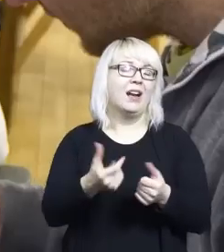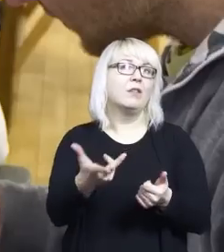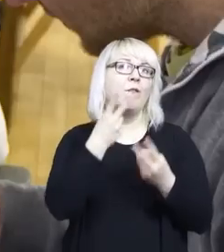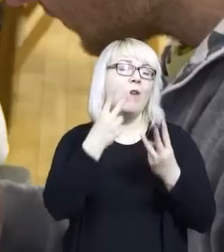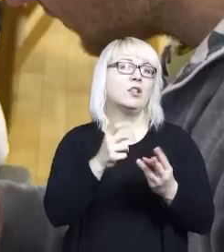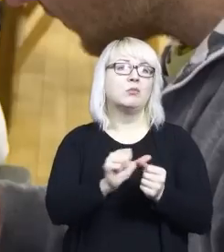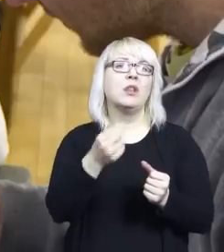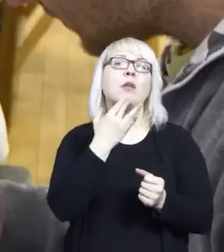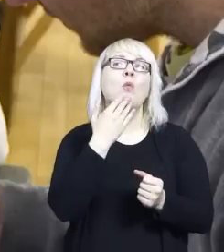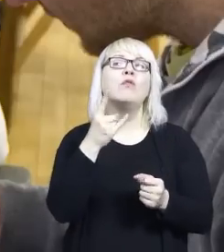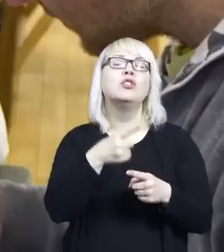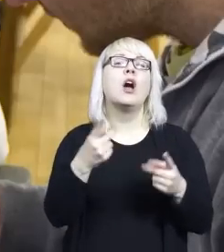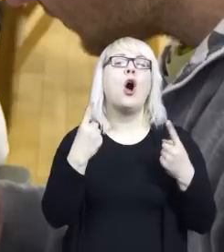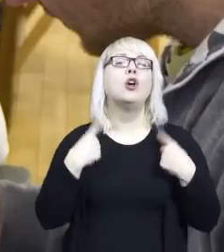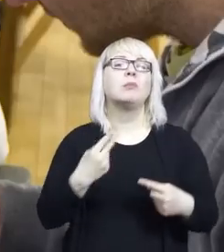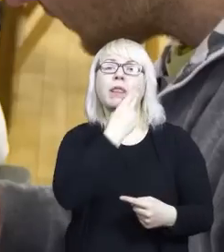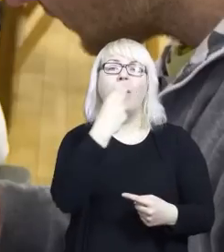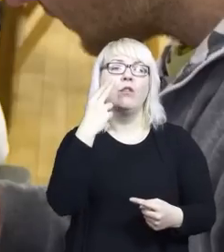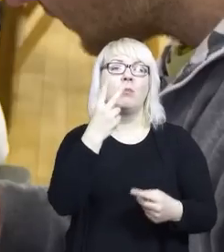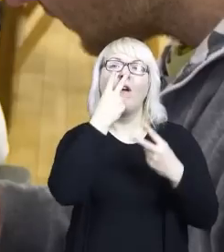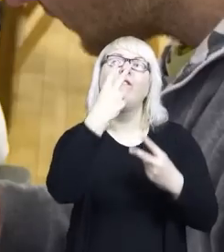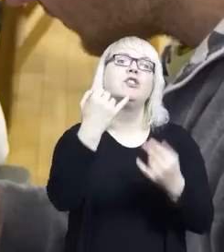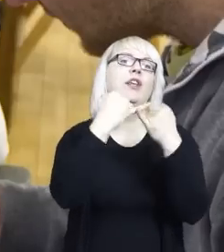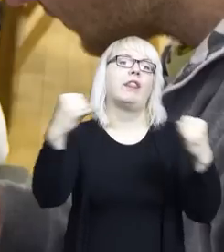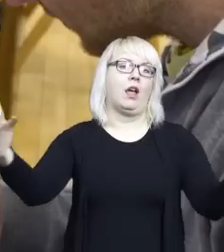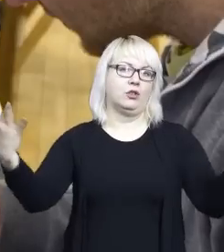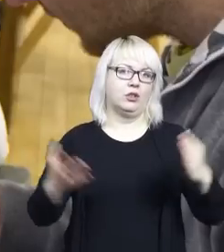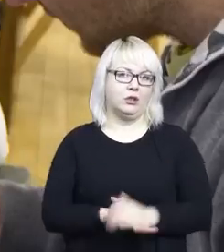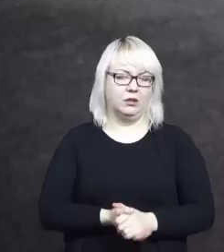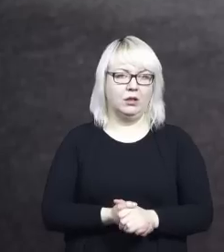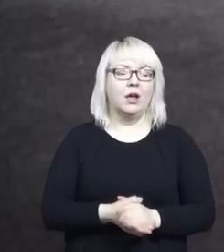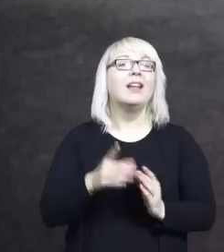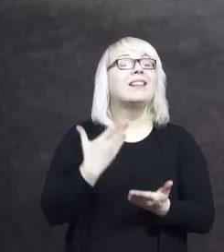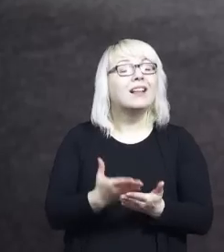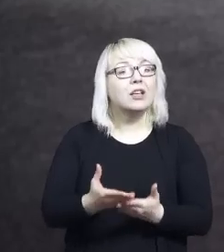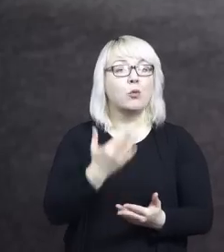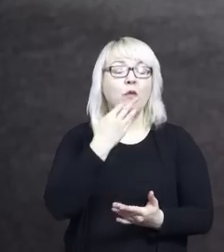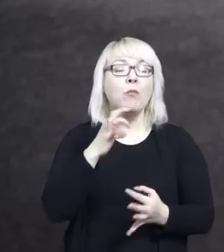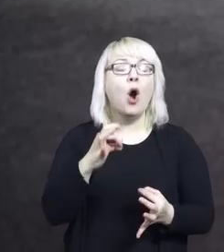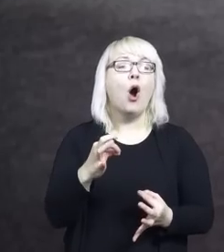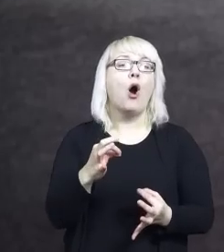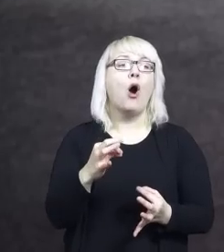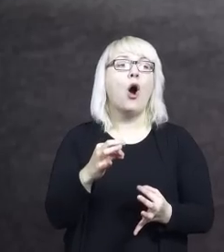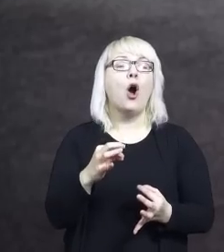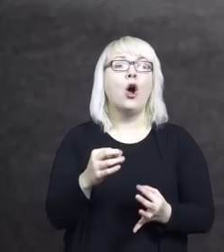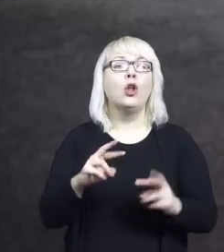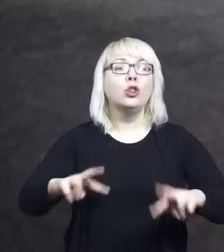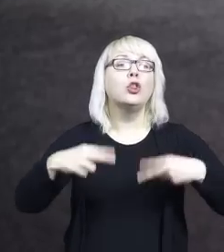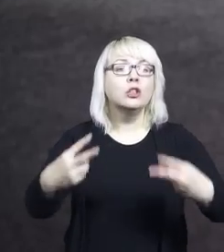doświadczam. Nie rozumiem wszystko, chodzi mi o to, żeby też zwrócić uwagę, tak? Żeby ktoś nie pomyślał, że... Dlatego zwracam świat